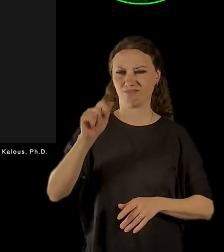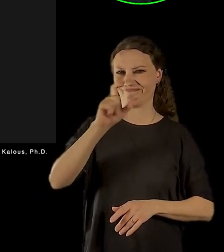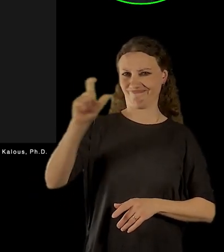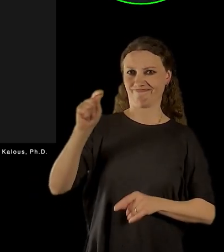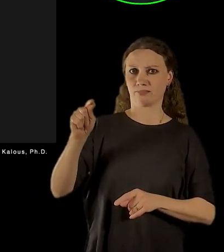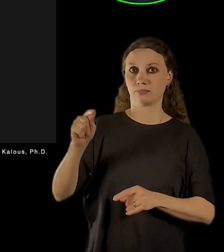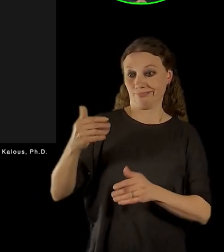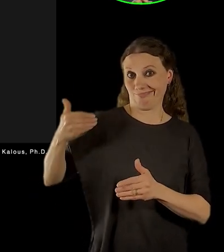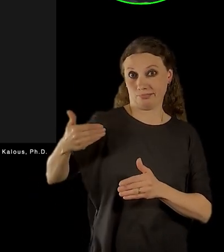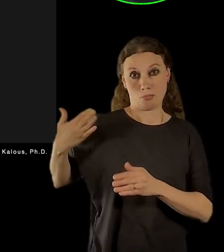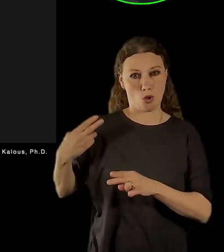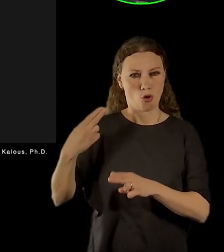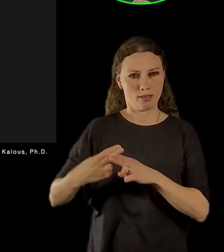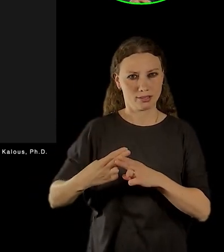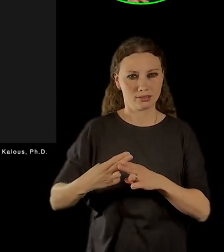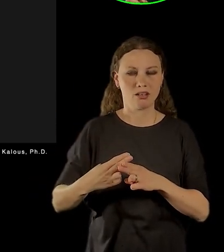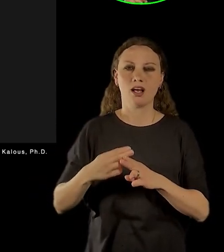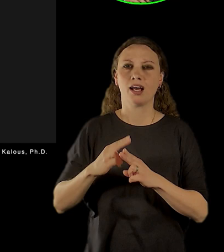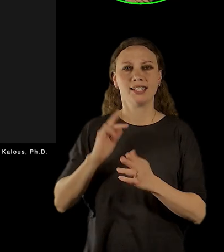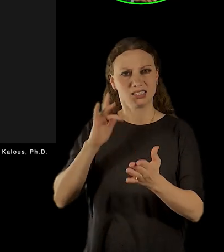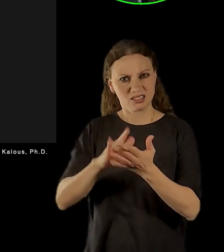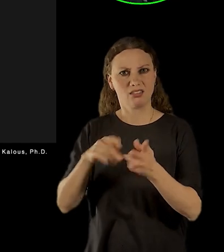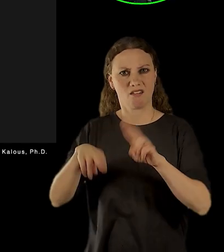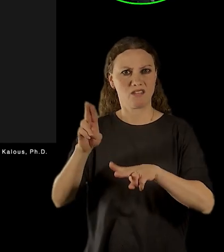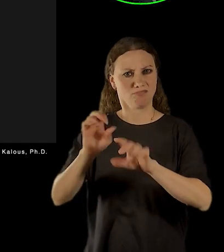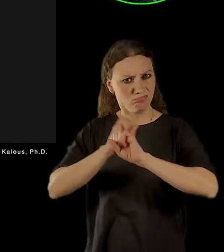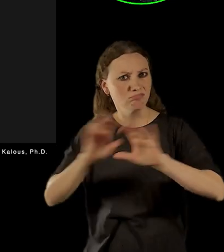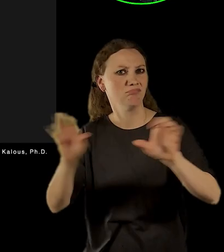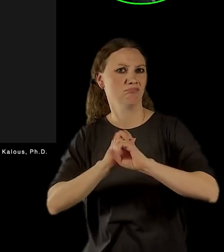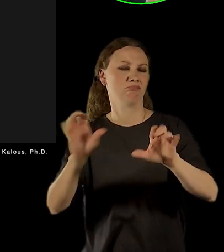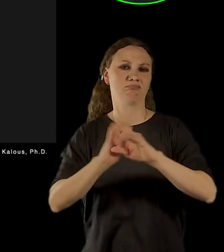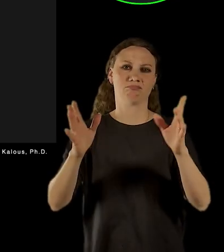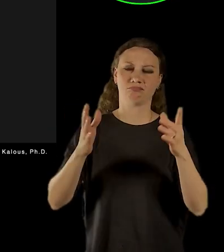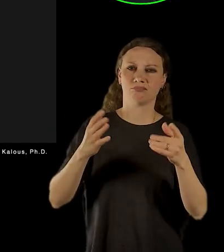vzdělávací aktivity a školní projekce.